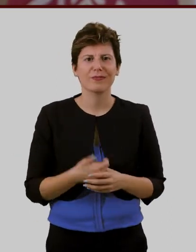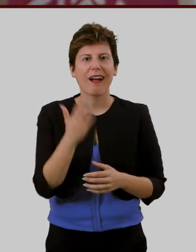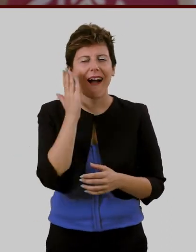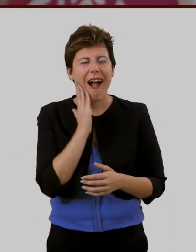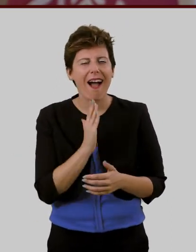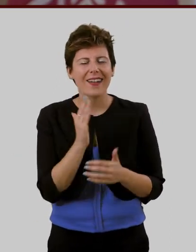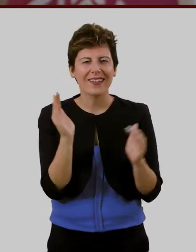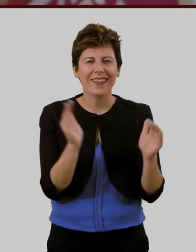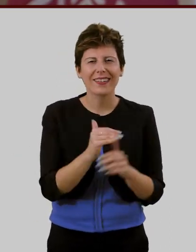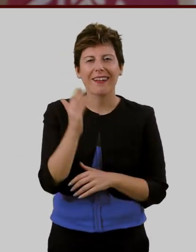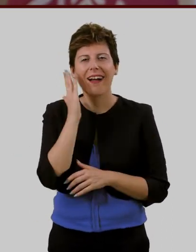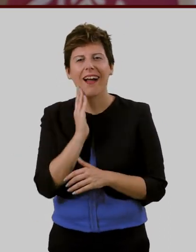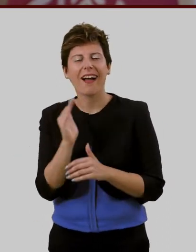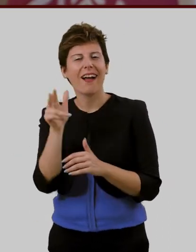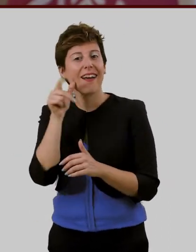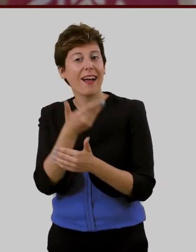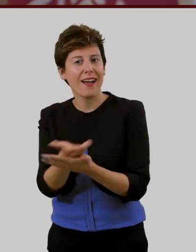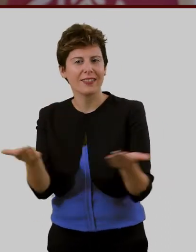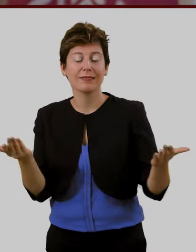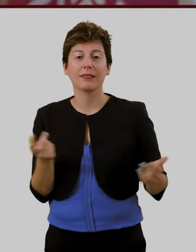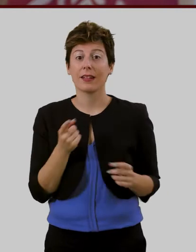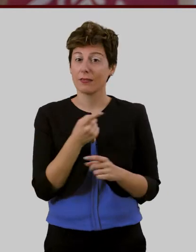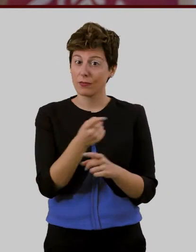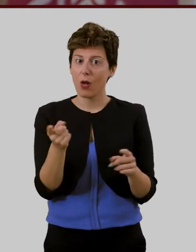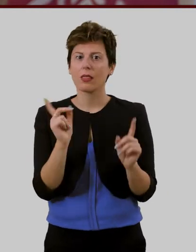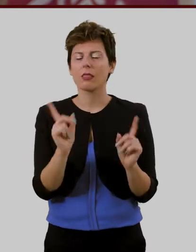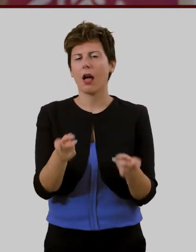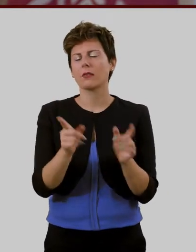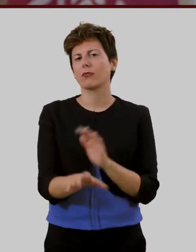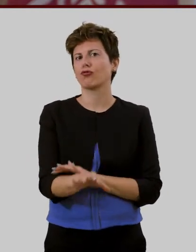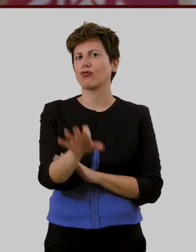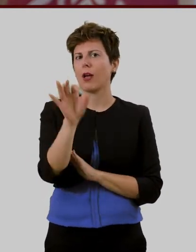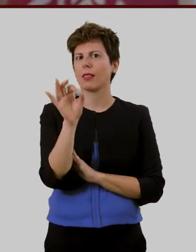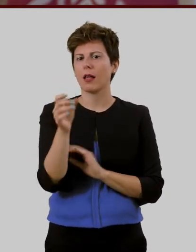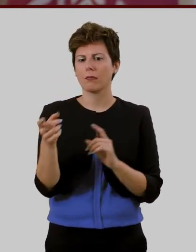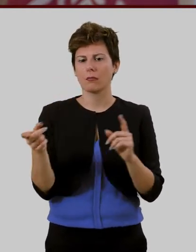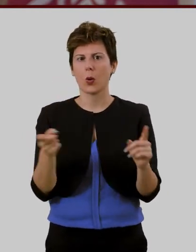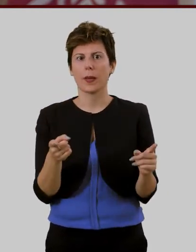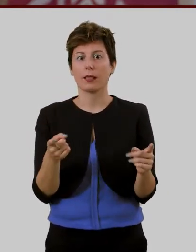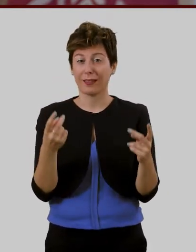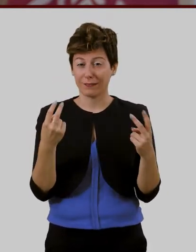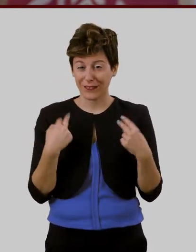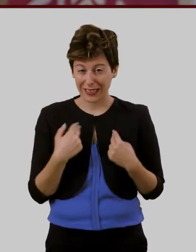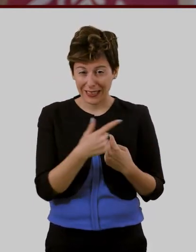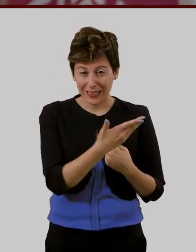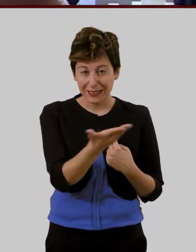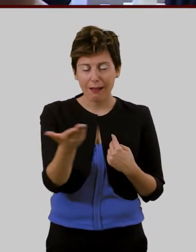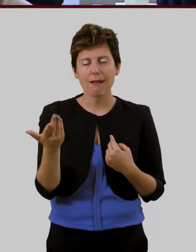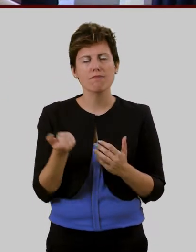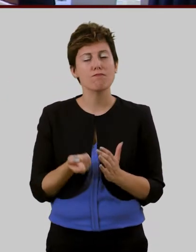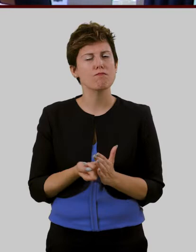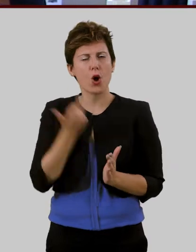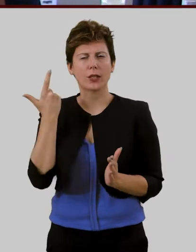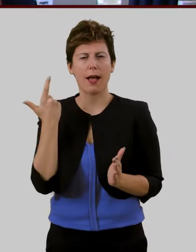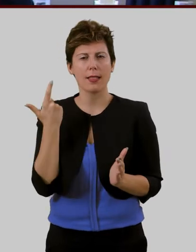ragazzi la scelta che vi apprestate a prendere senza dubbio uno dei momenti fondamentali nella vita di ogni persona